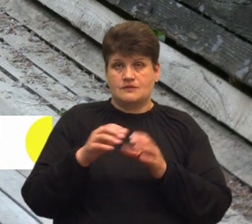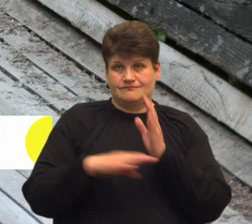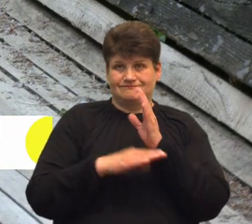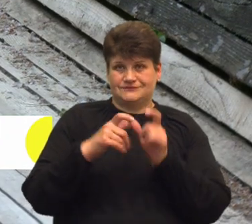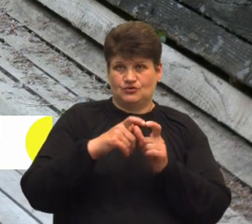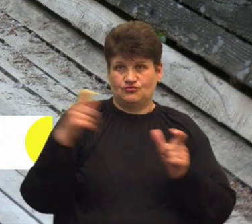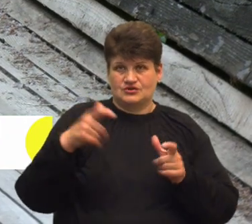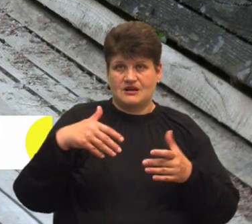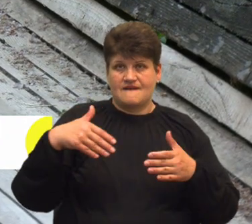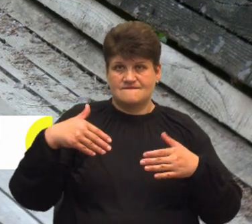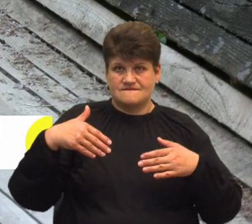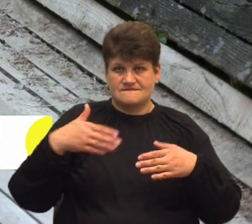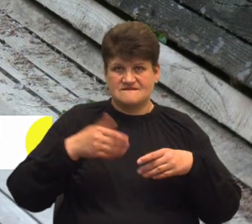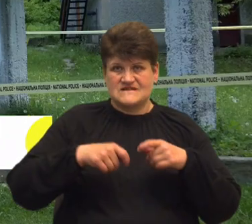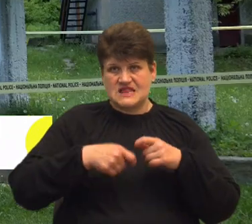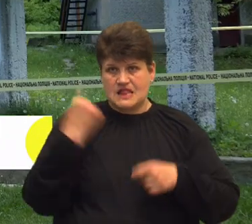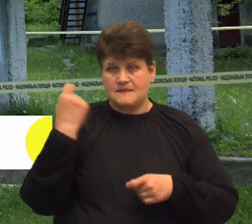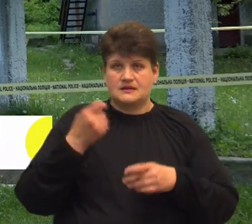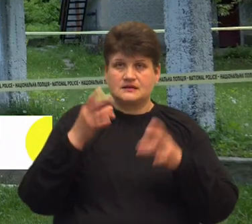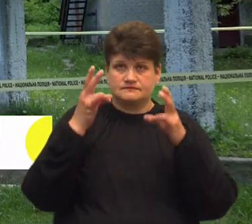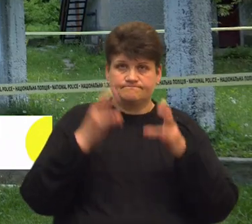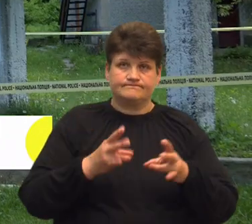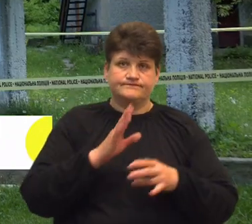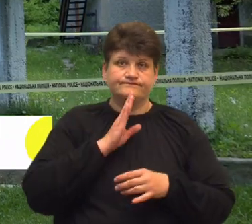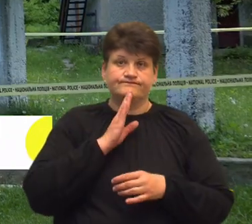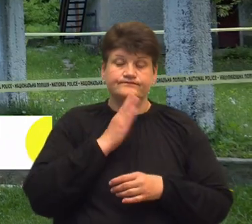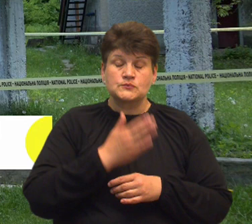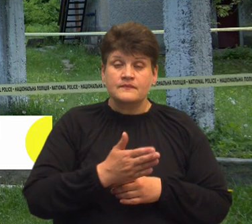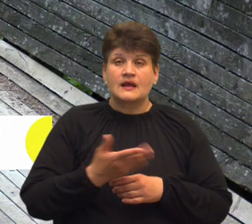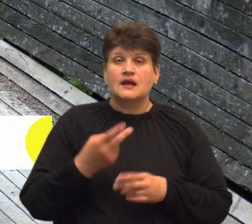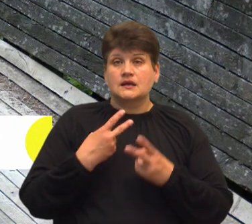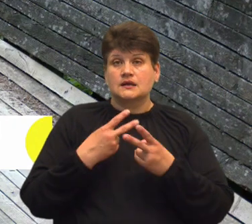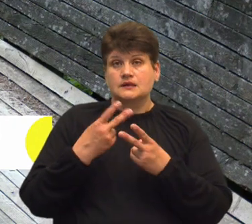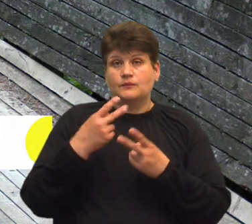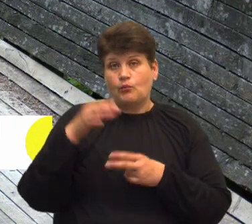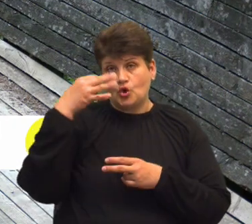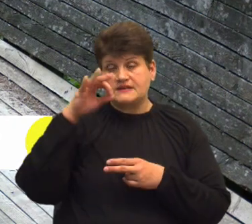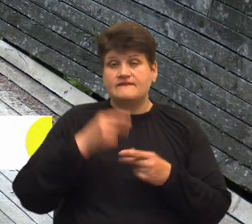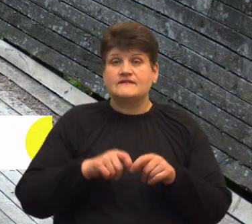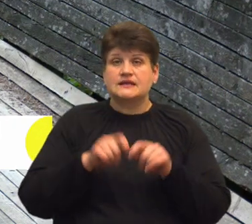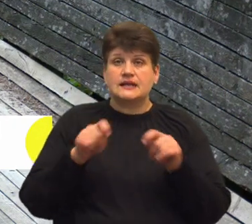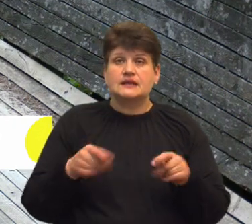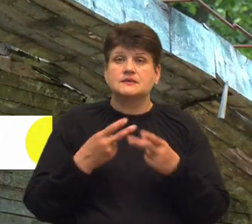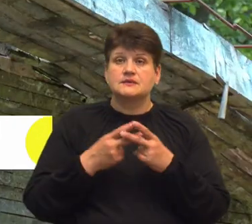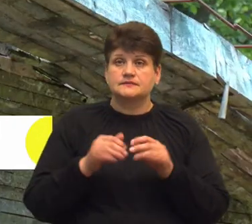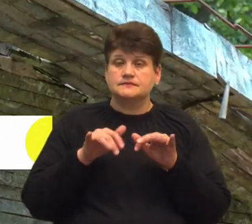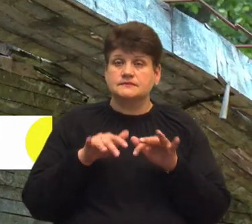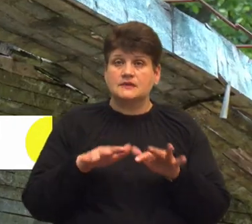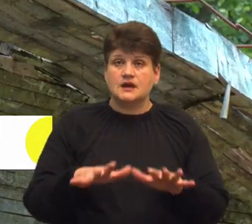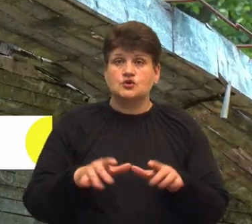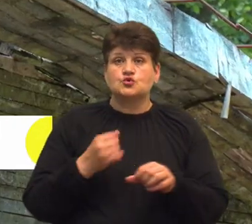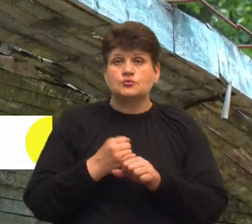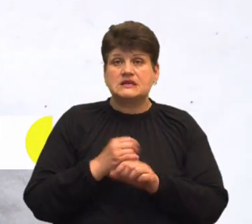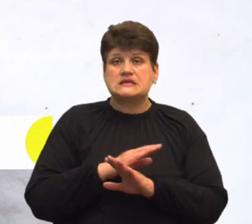повідомили в обласному управлінні Нацполіції. Поліцейські відкрили кримінальне провадження за порушення правил безпечної експлуатації споруд, що спричинило